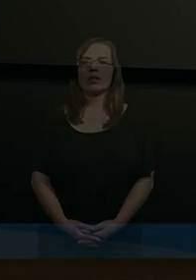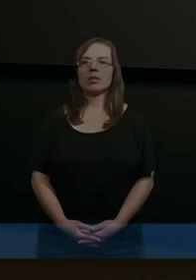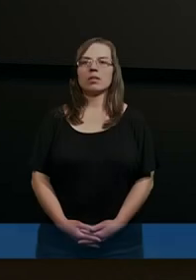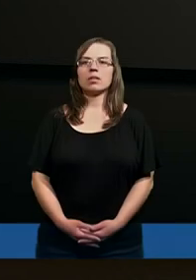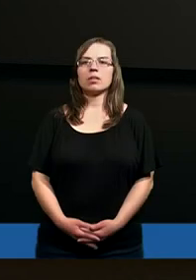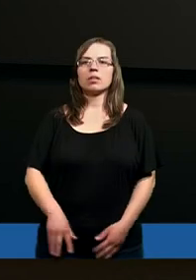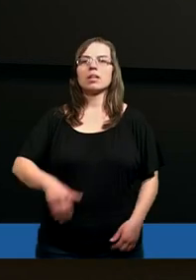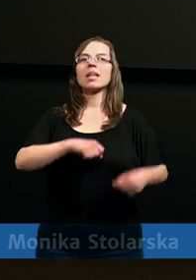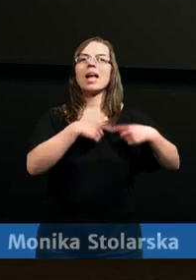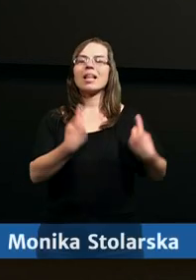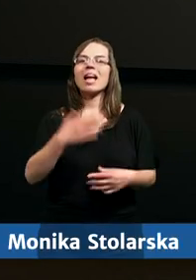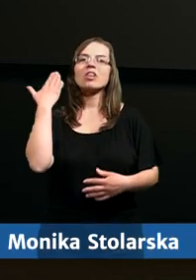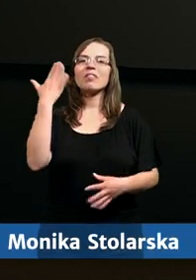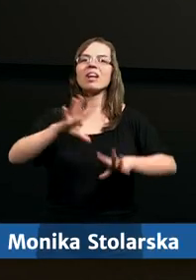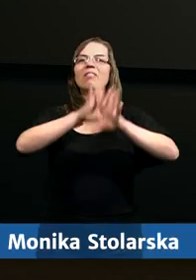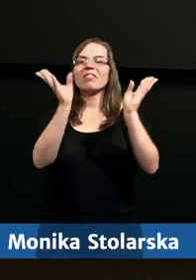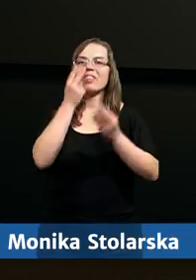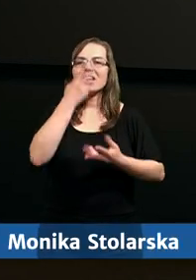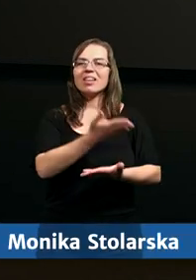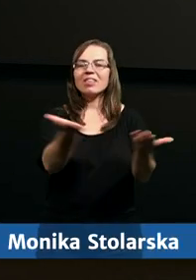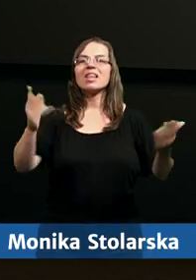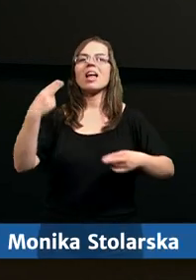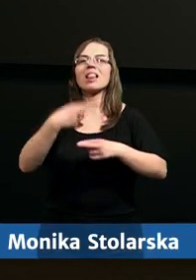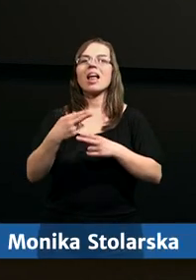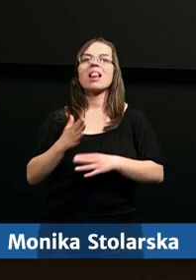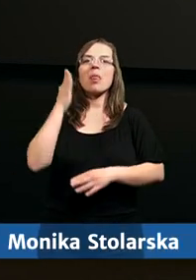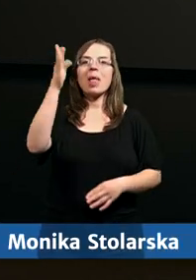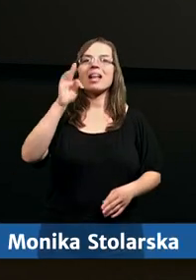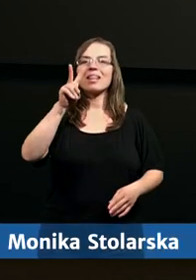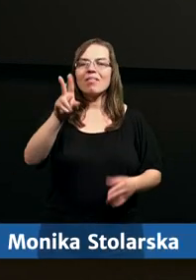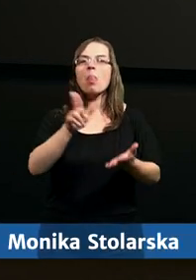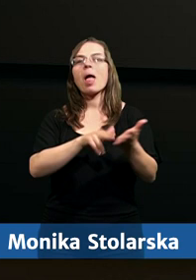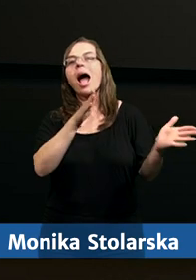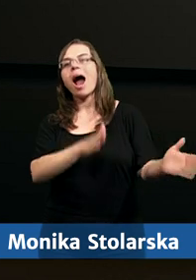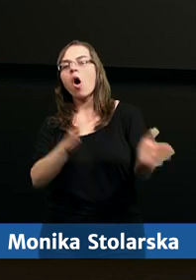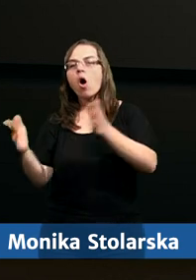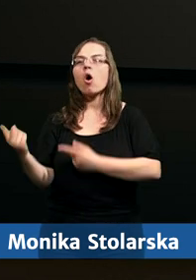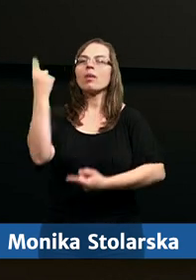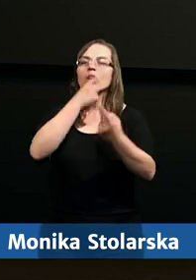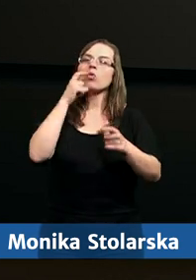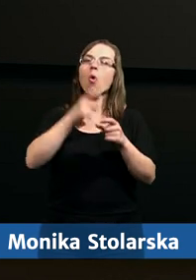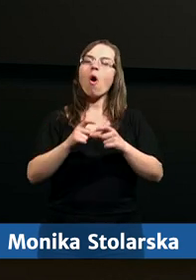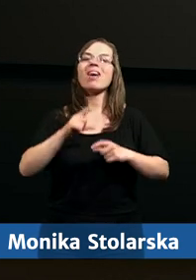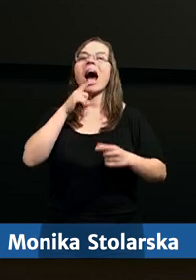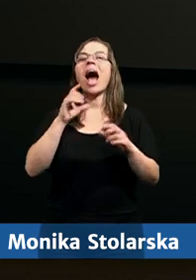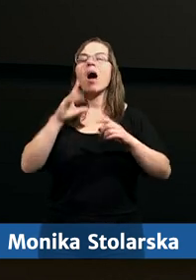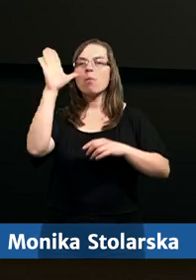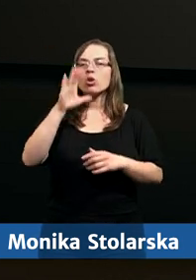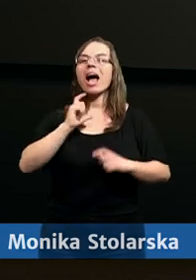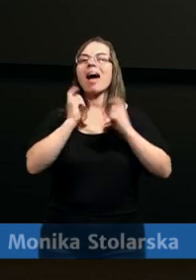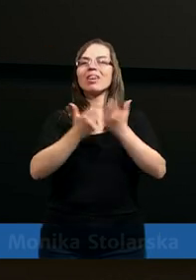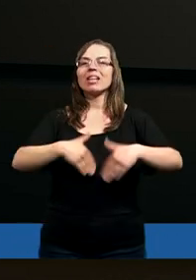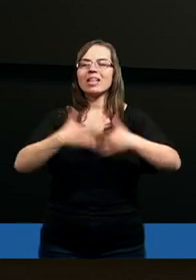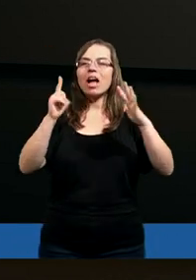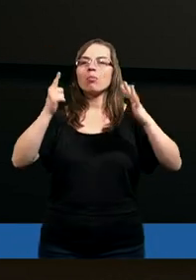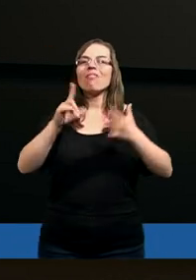Serdecznie witam wszystkich widzów telewizji Nadzieja TV na kolejnym rozważaniu Słowa Bożego w Kościele Adwentystu Dnia Siódmego w